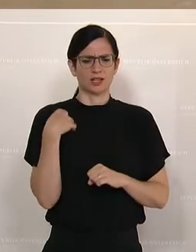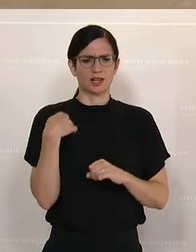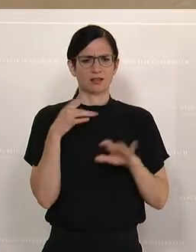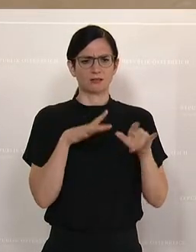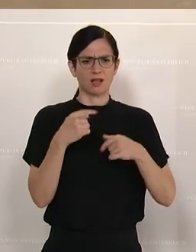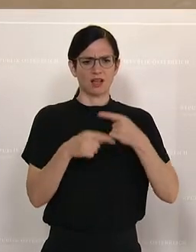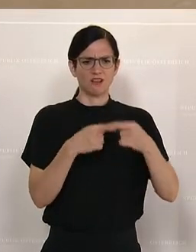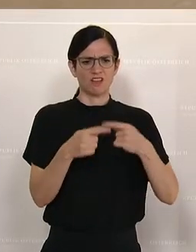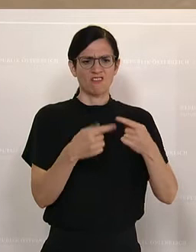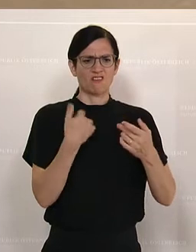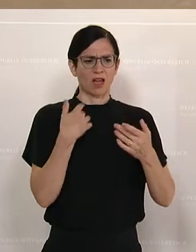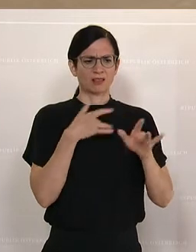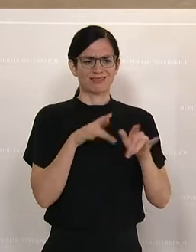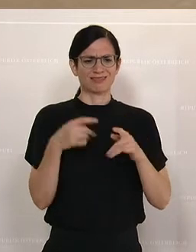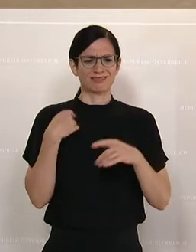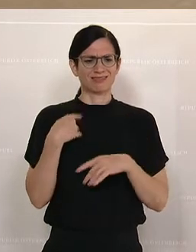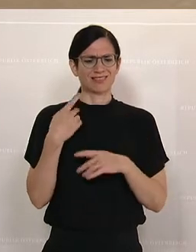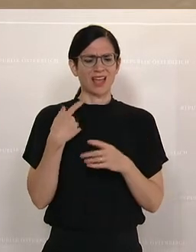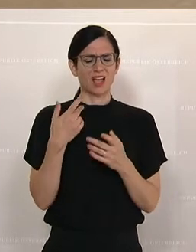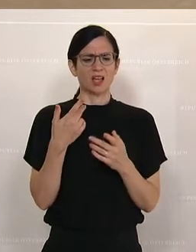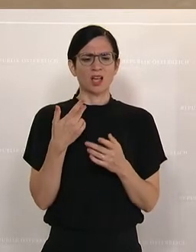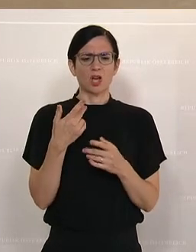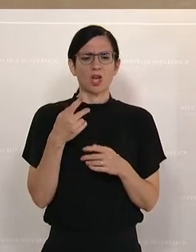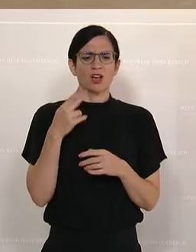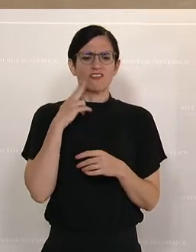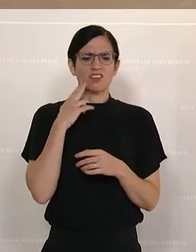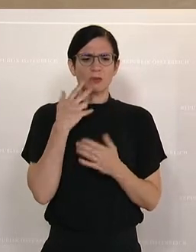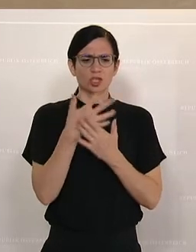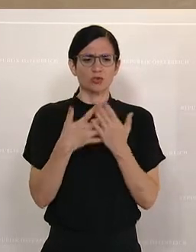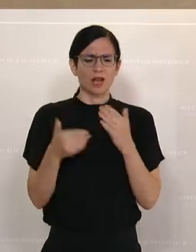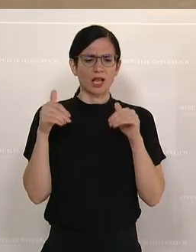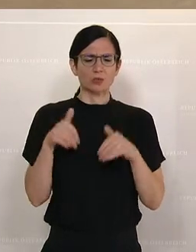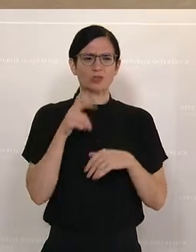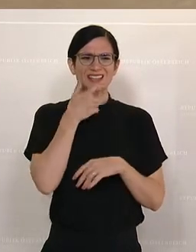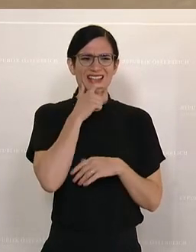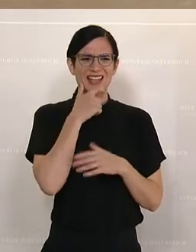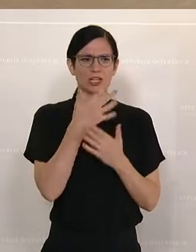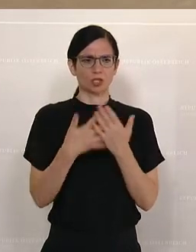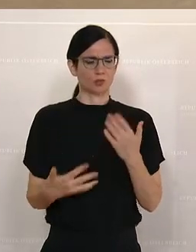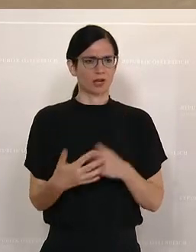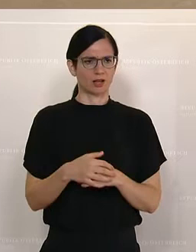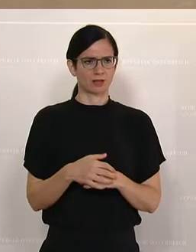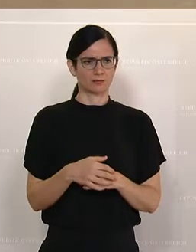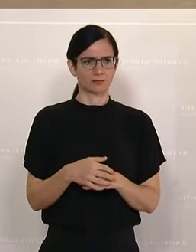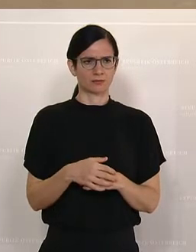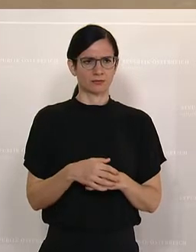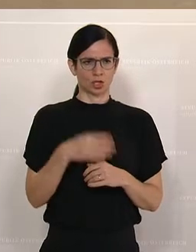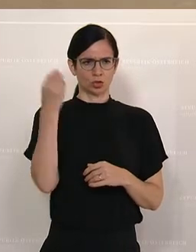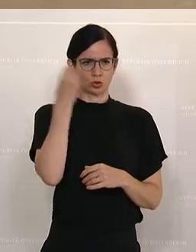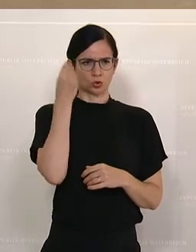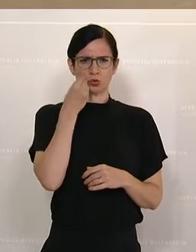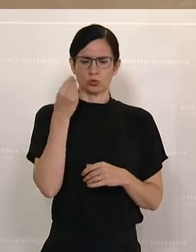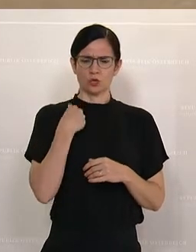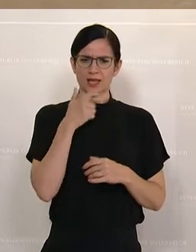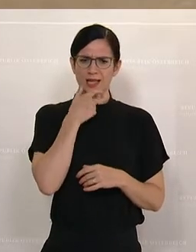im Verfahren vorausgesetzt, dass die Konzernsprache Englisch ist. Jetzt haben aber bei uns alle Englisch in der Schule. Und wenn Sie in ein